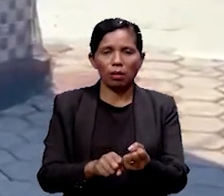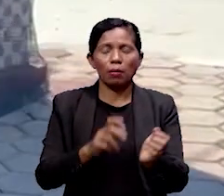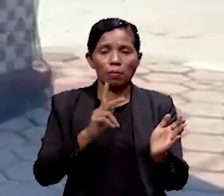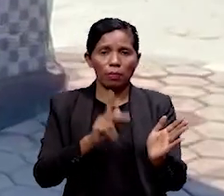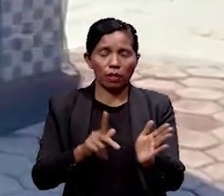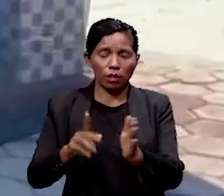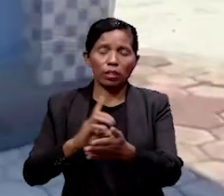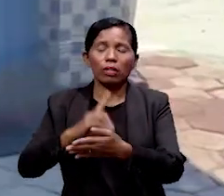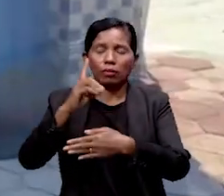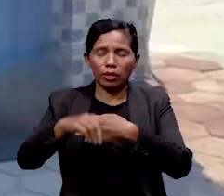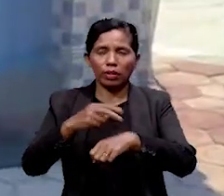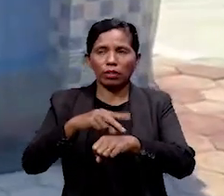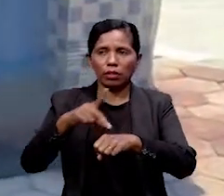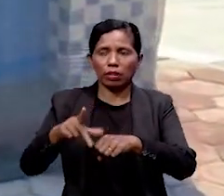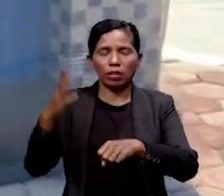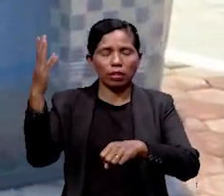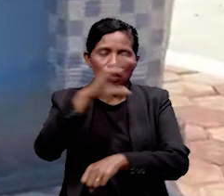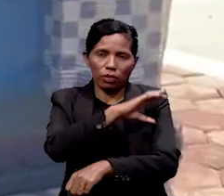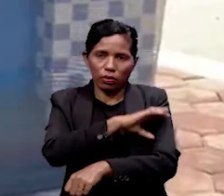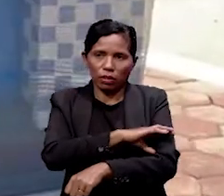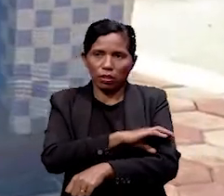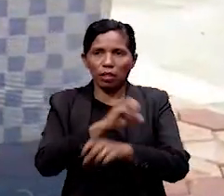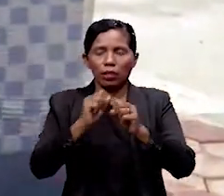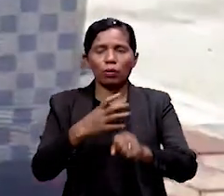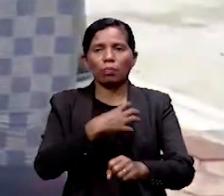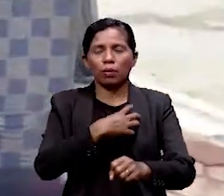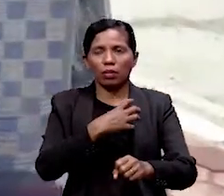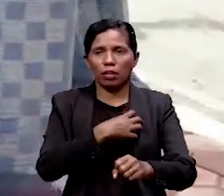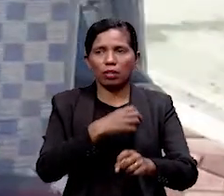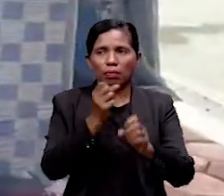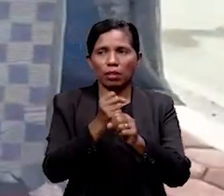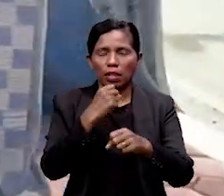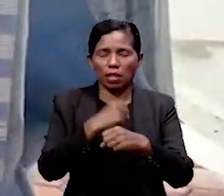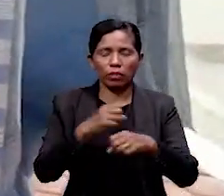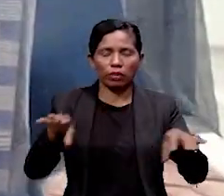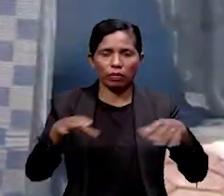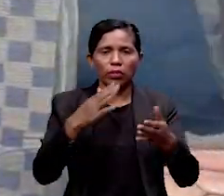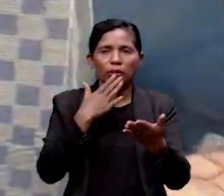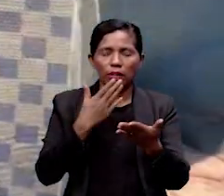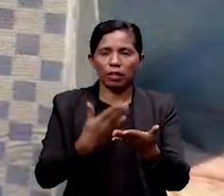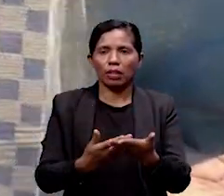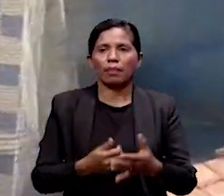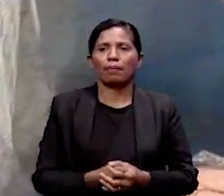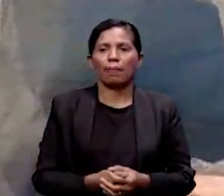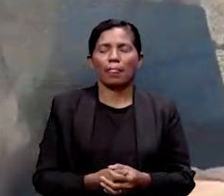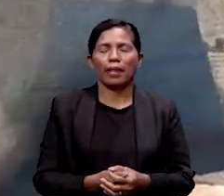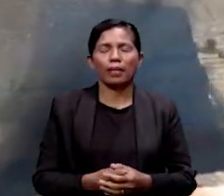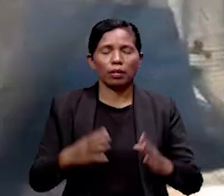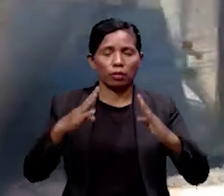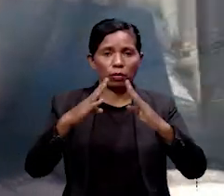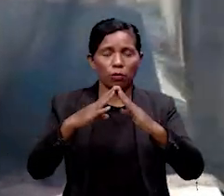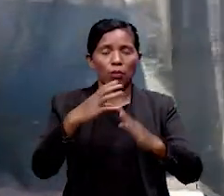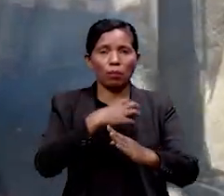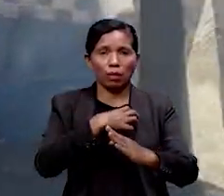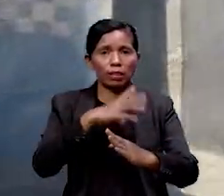nacional liu-liu iha área segurança-nian ato Polícia Trânsito bele-halau-kenar-diat. Posto Polícia Nenha e Béhari iha